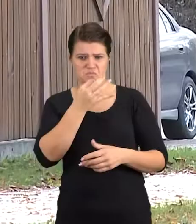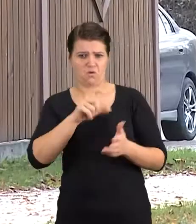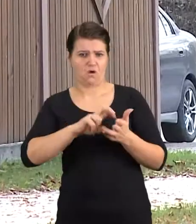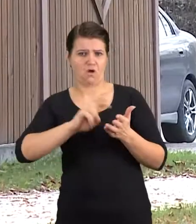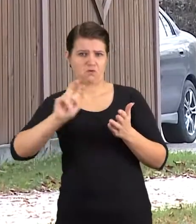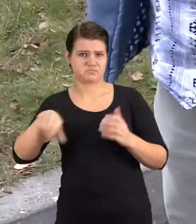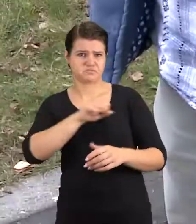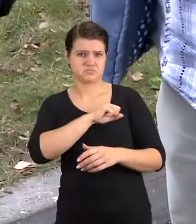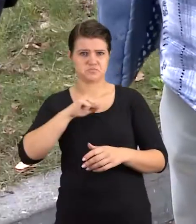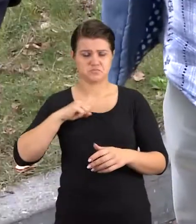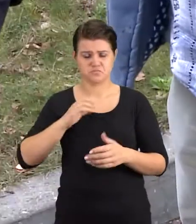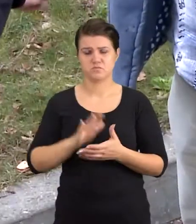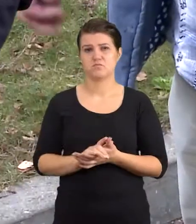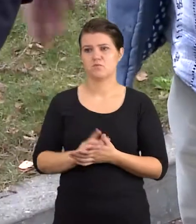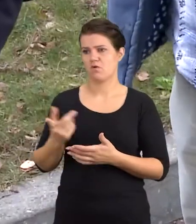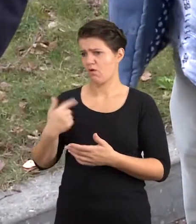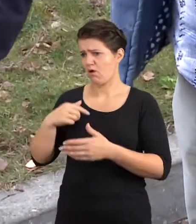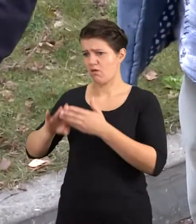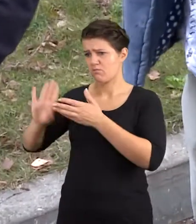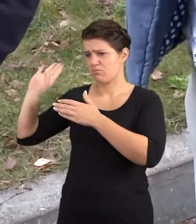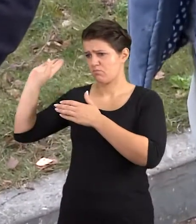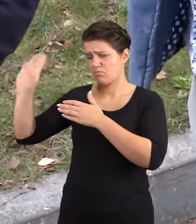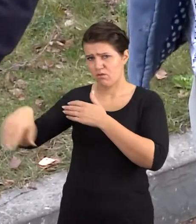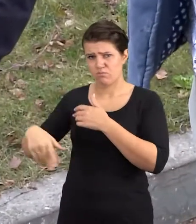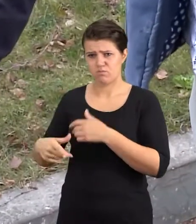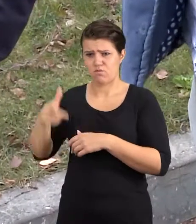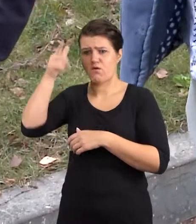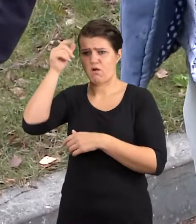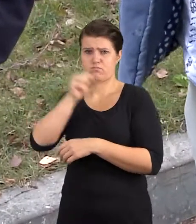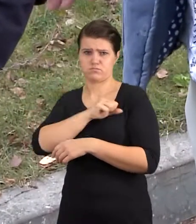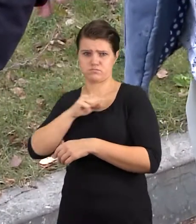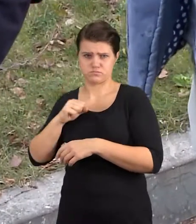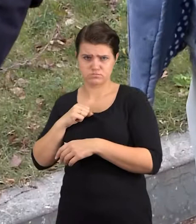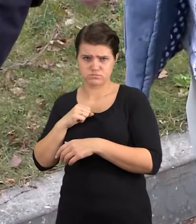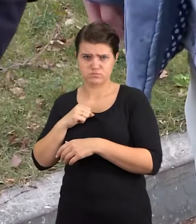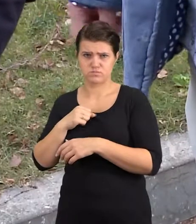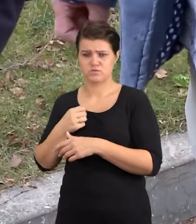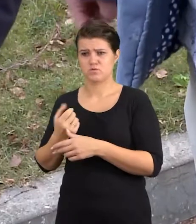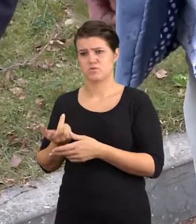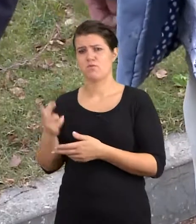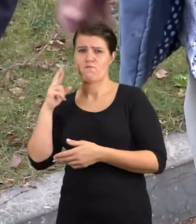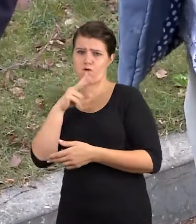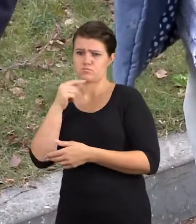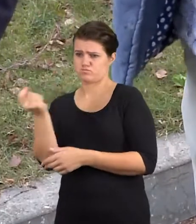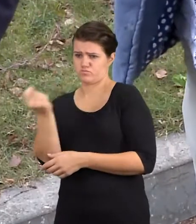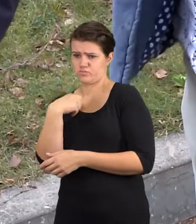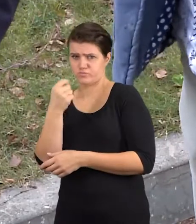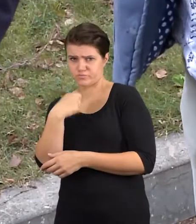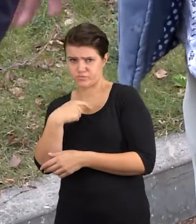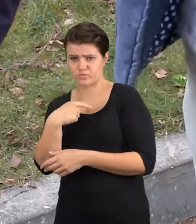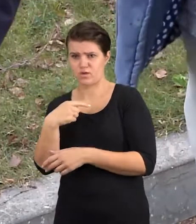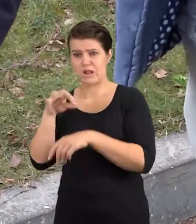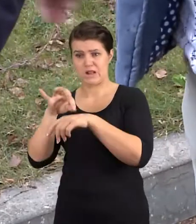psichiatrinio gydimo. Išvažiuoju iš čia viskas. Kiti irgi, sakė, važiuosim namo, kam čia būtų iš visą. Nu, kodėl?